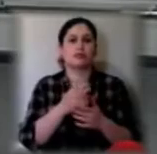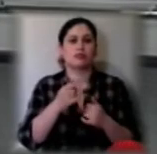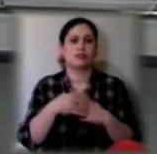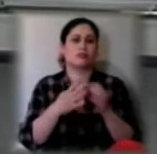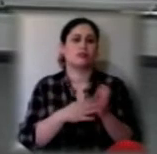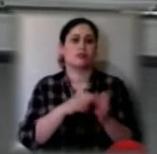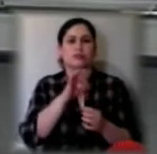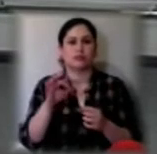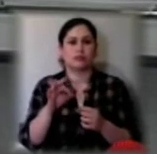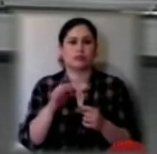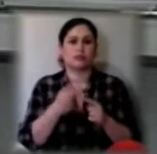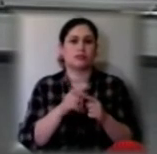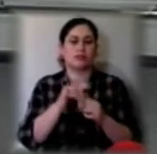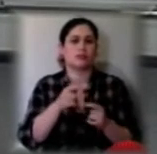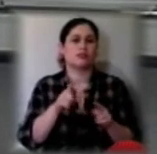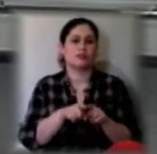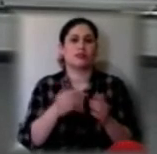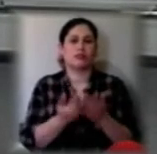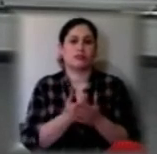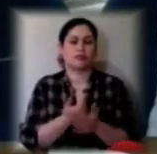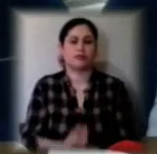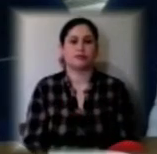годину і в ньому такі основні теми.